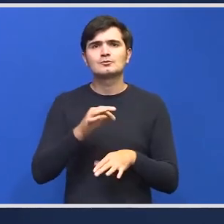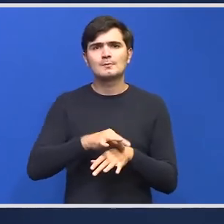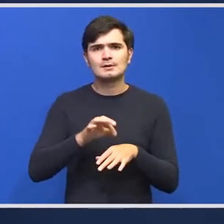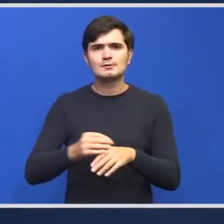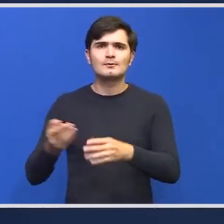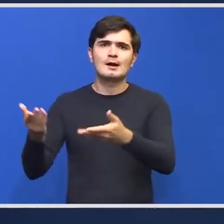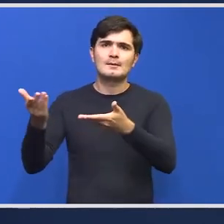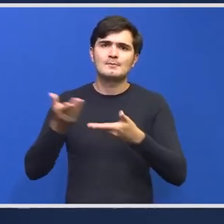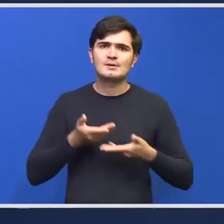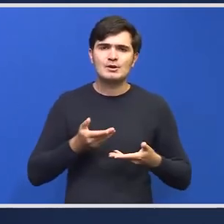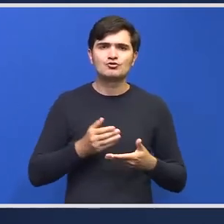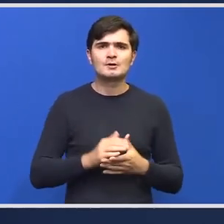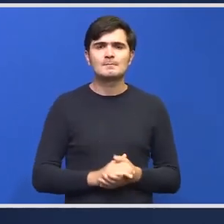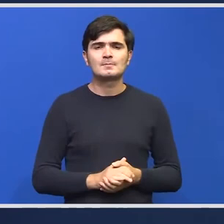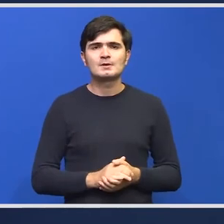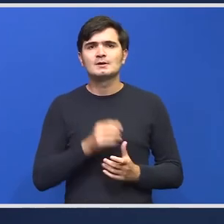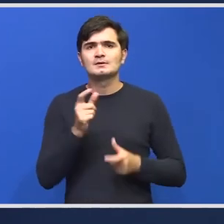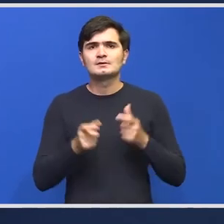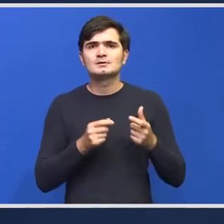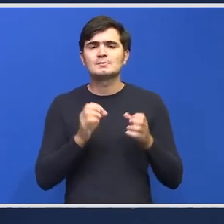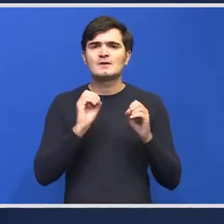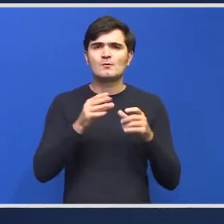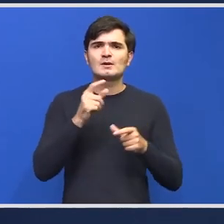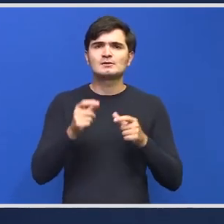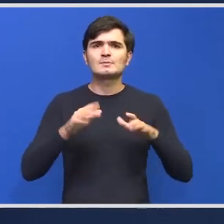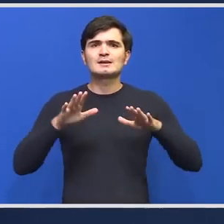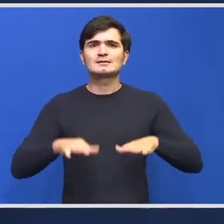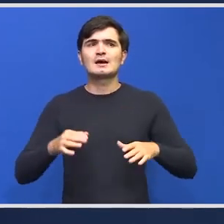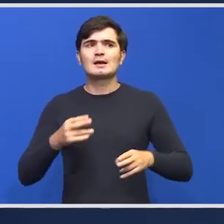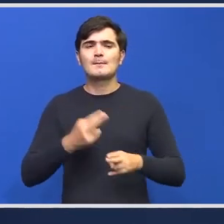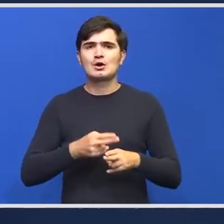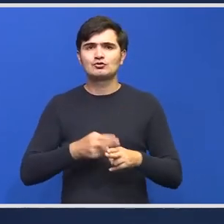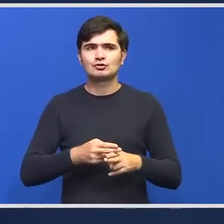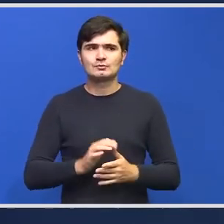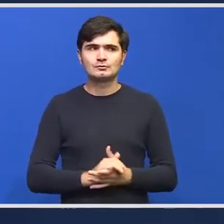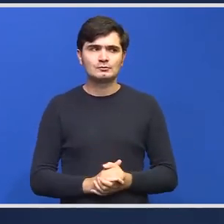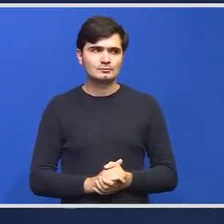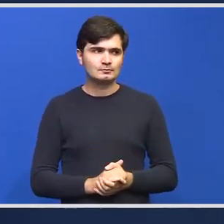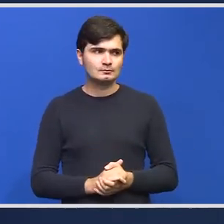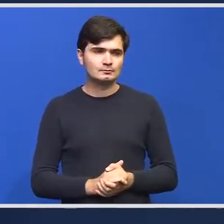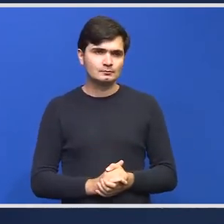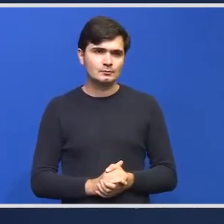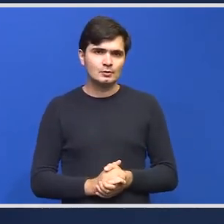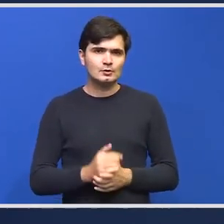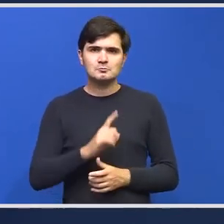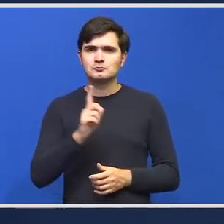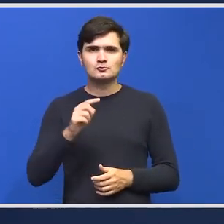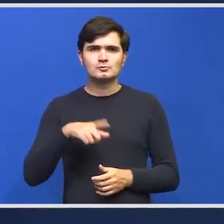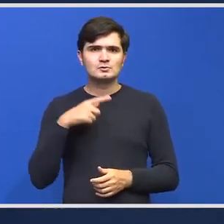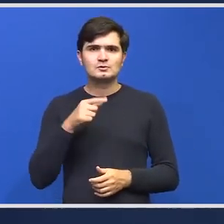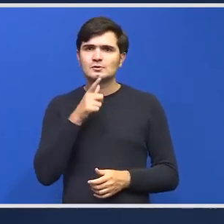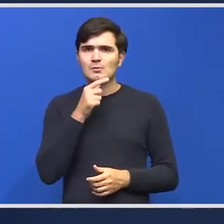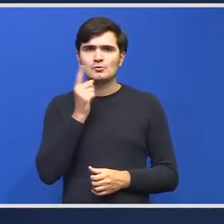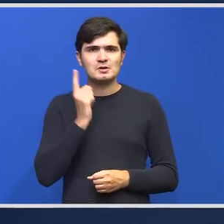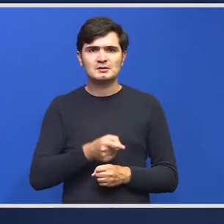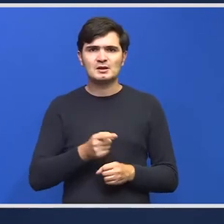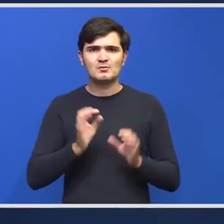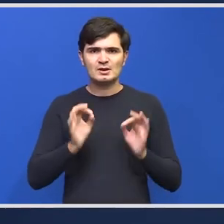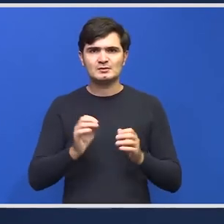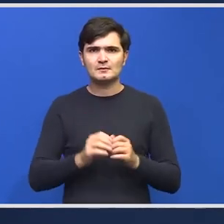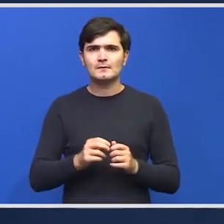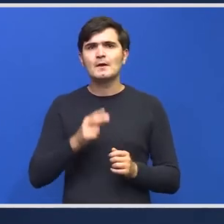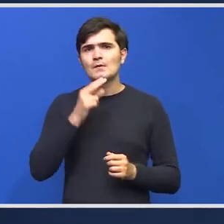primește referitoare la starea pacientului nu suntem unde ar trebui să fim vorbim de